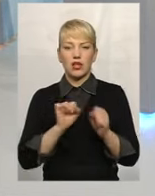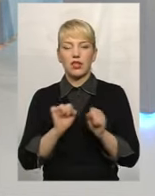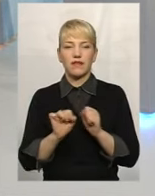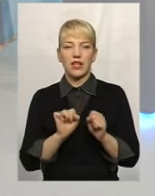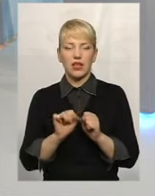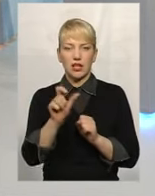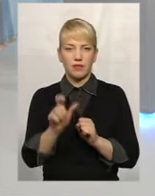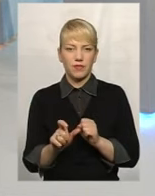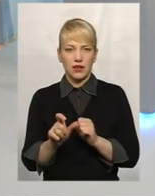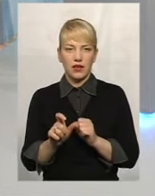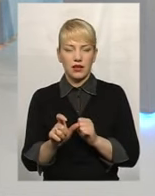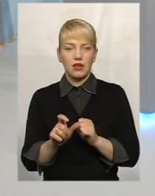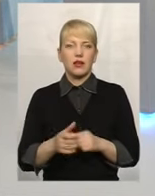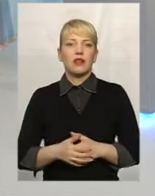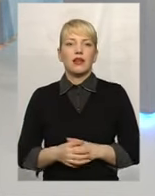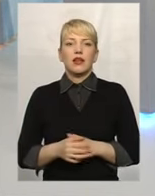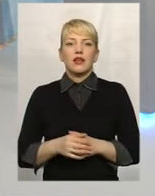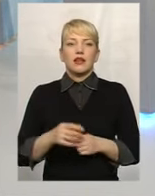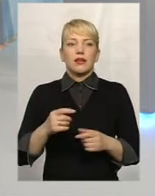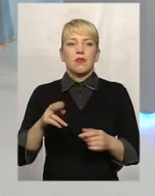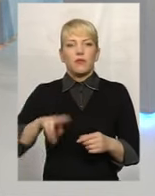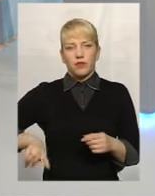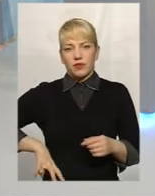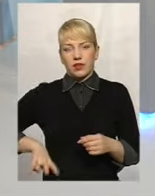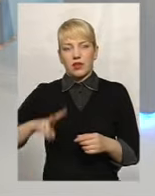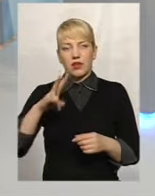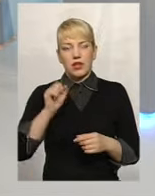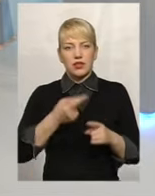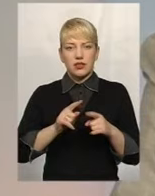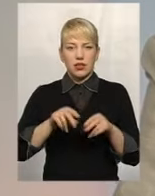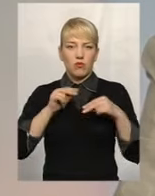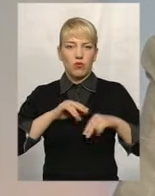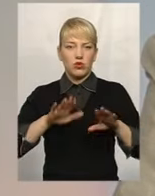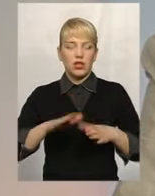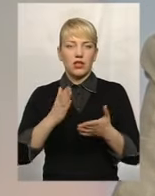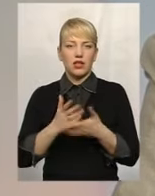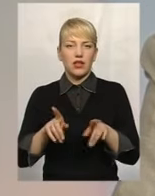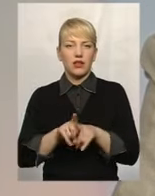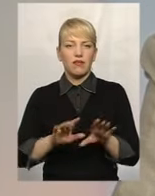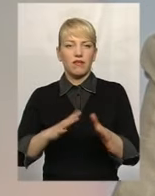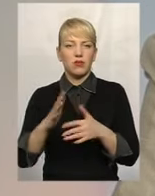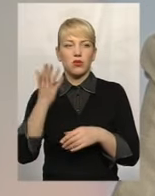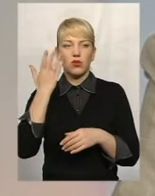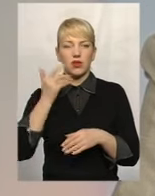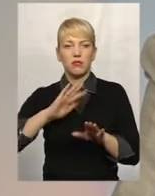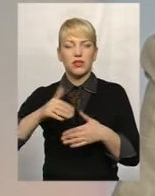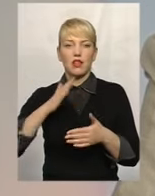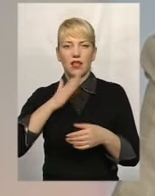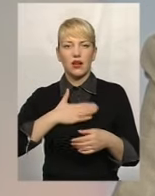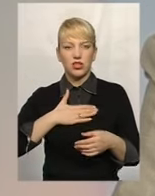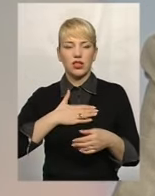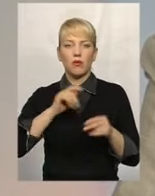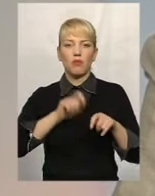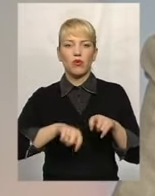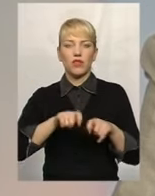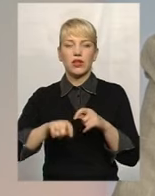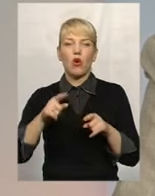вищестоящим органом, про доцільність перебування керівника на займенні посаді. Є такі випадки після наших перевірок, особливо